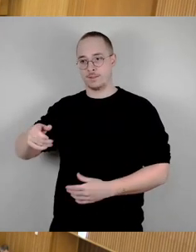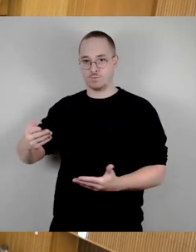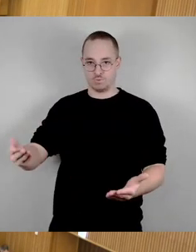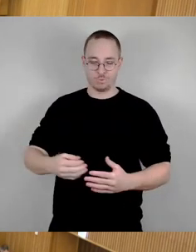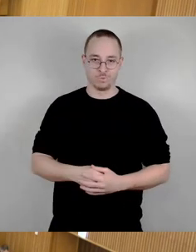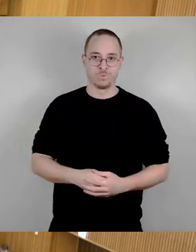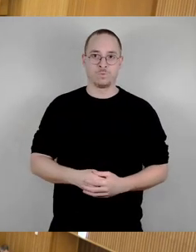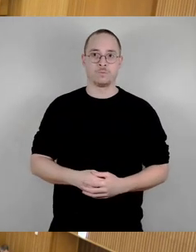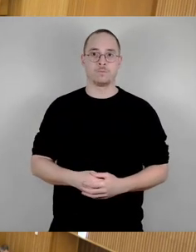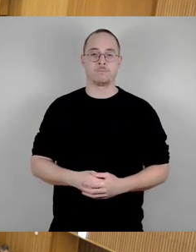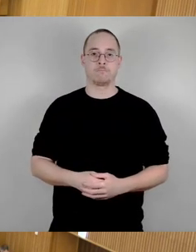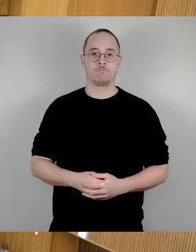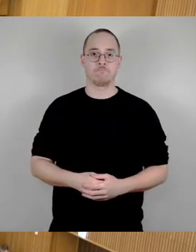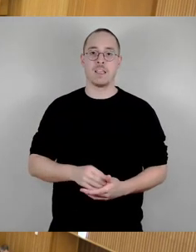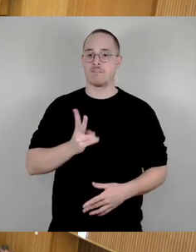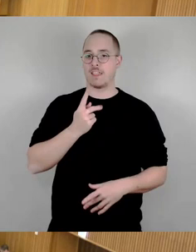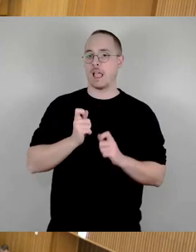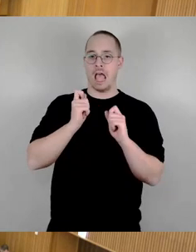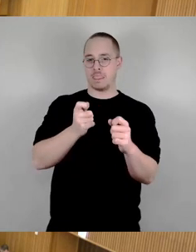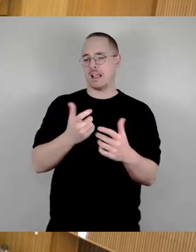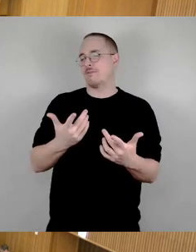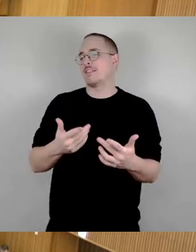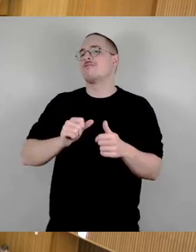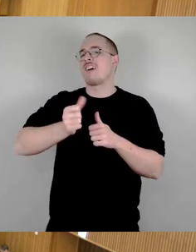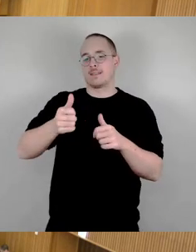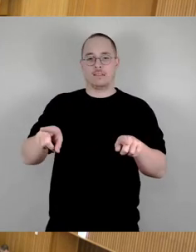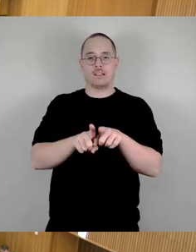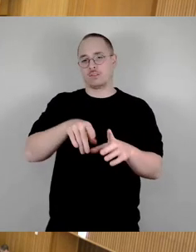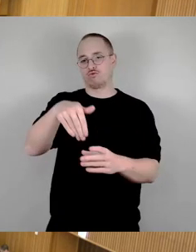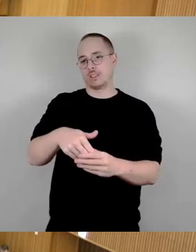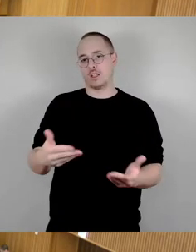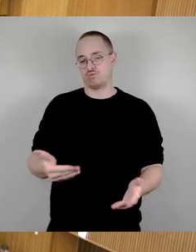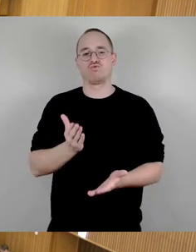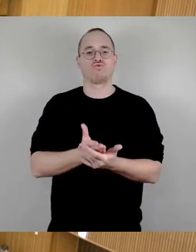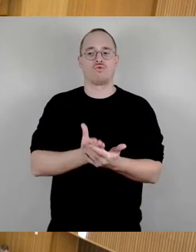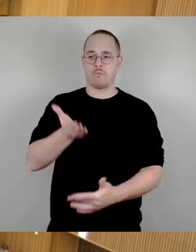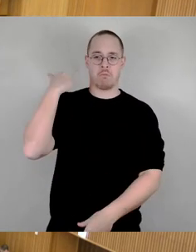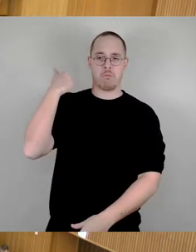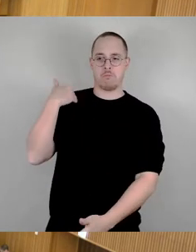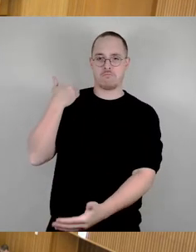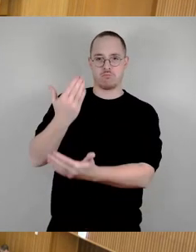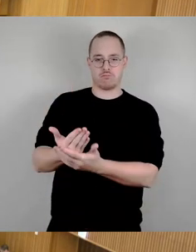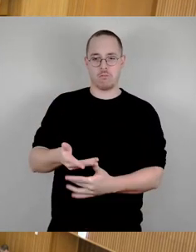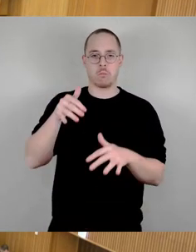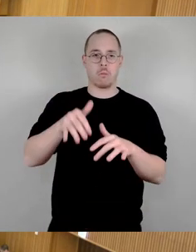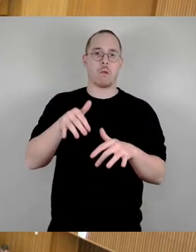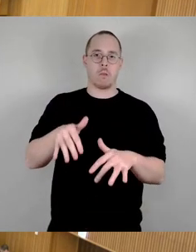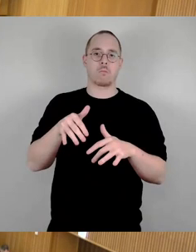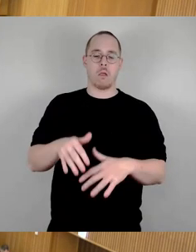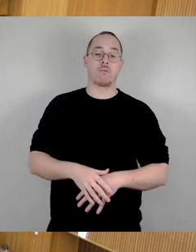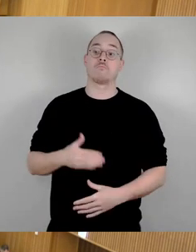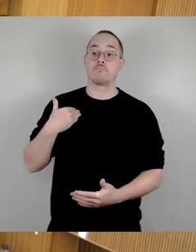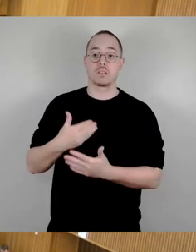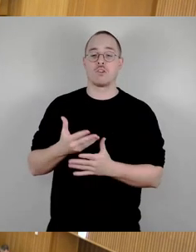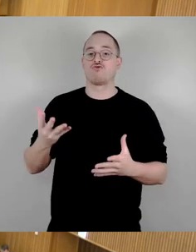inhaltlich gleicher Antrag liegt von uns schon seit geraumer Zeit vor. Wir wissen, wir sind nie dazugekommen, im Stadtrat